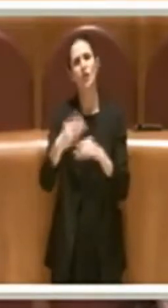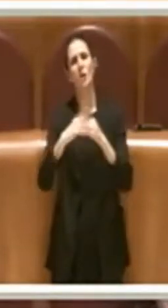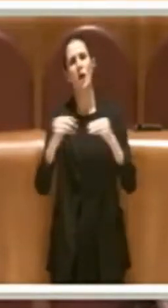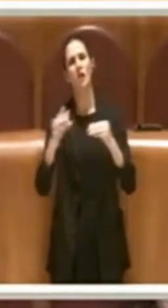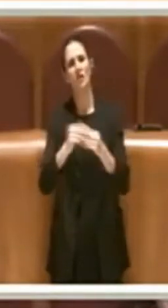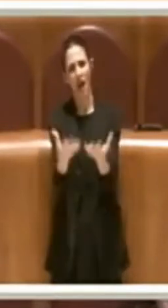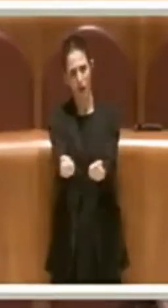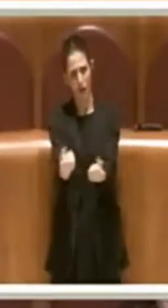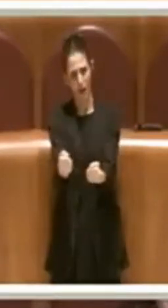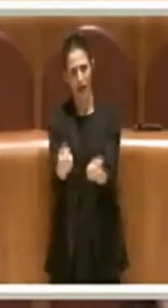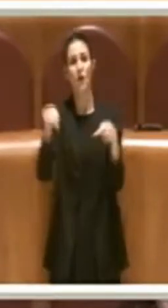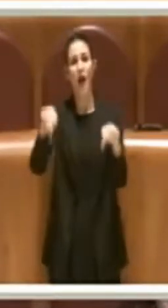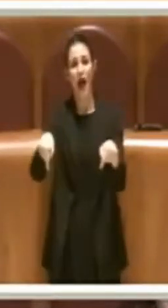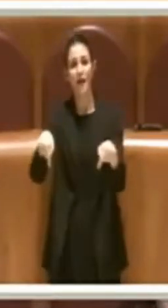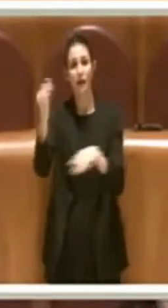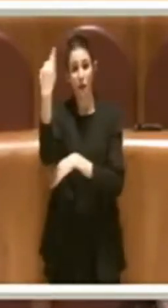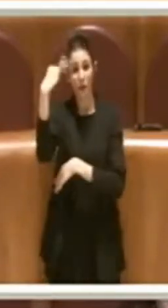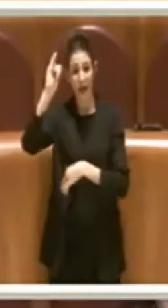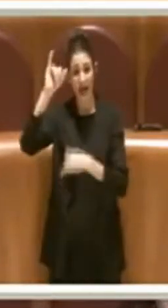dettaglio.